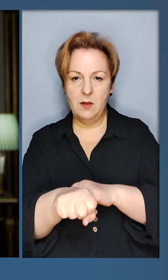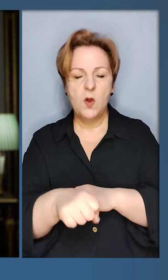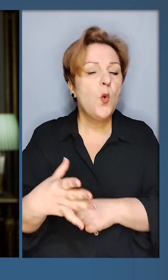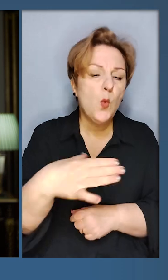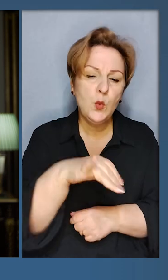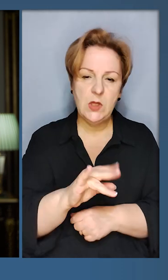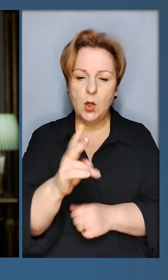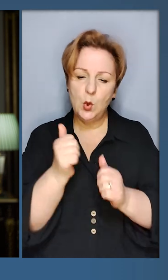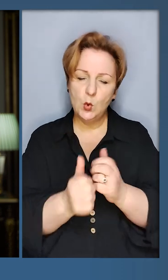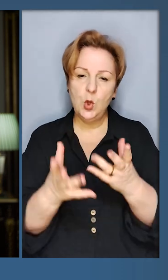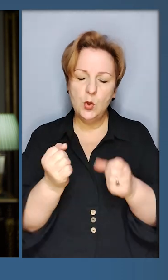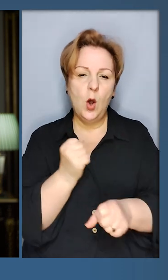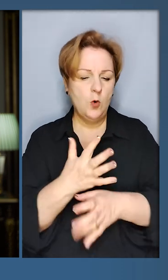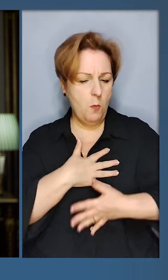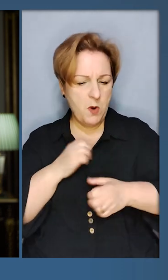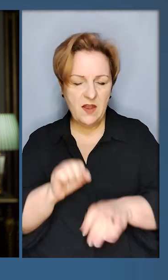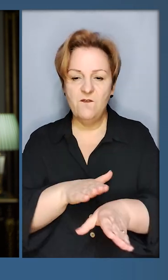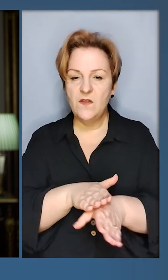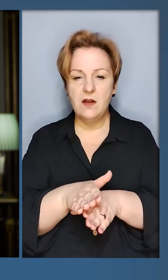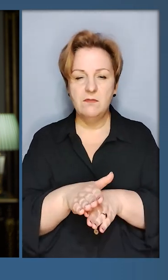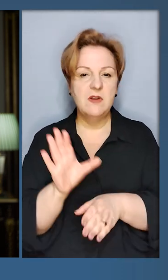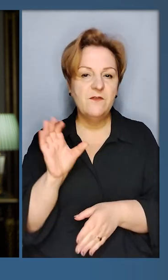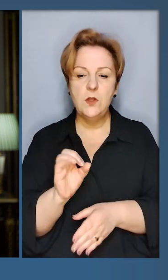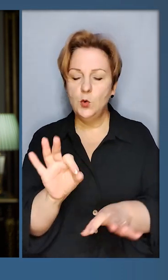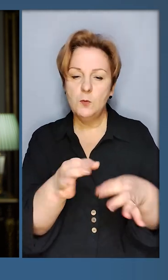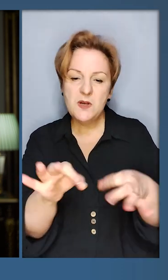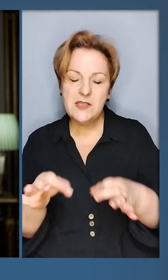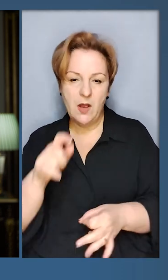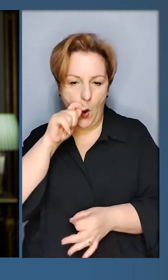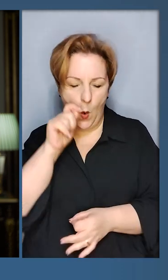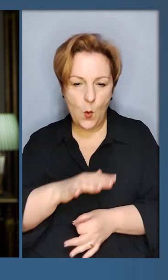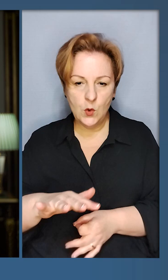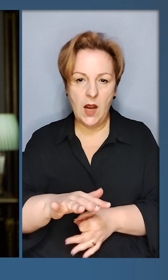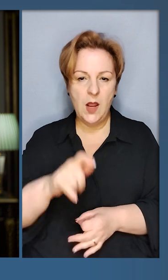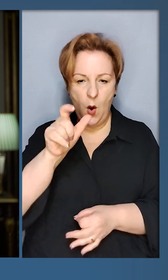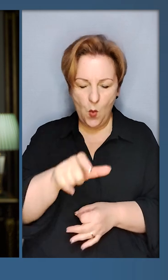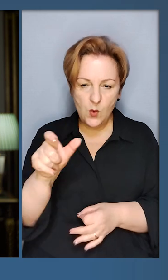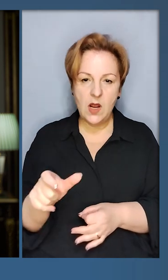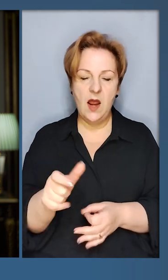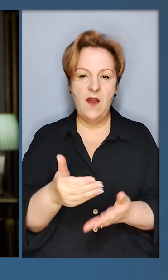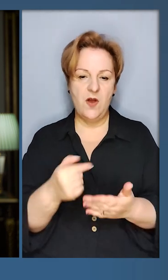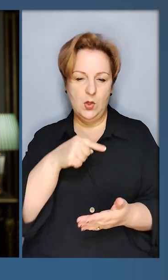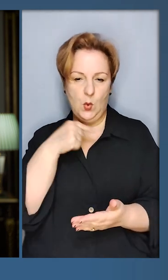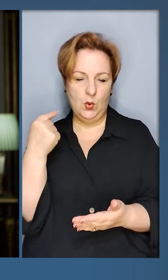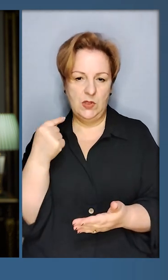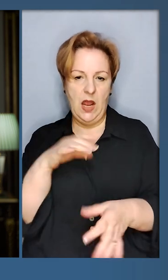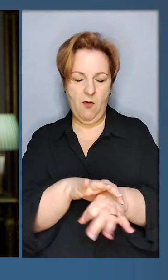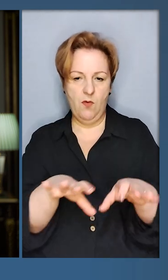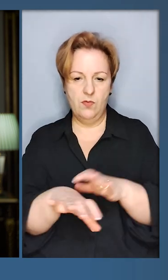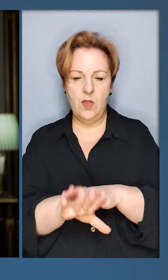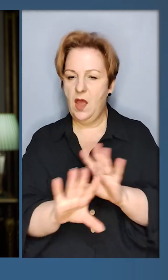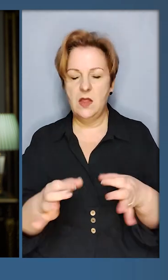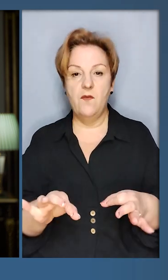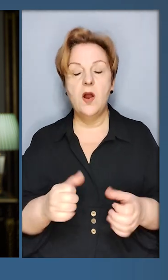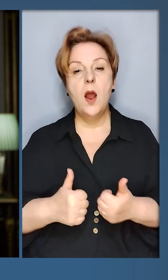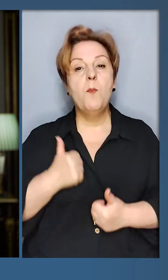хто щодня робить все, щоб звільняти Україну і українців від російської неволі. Я